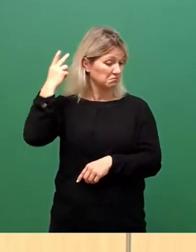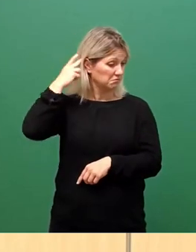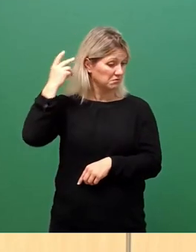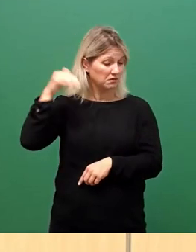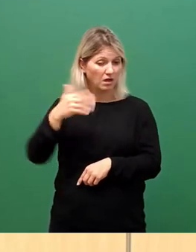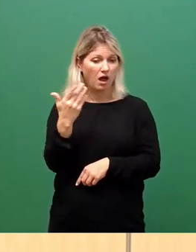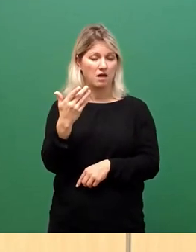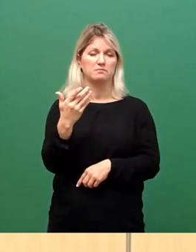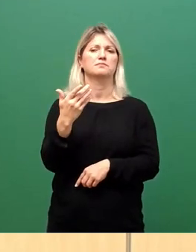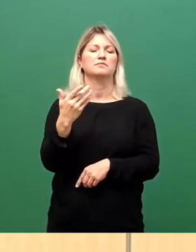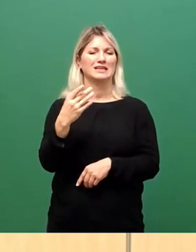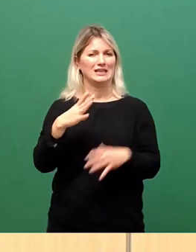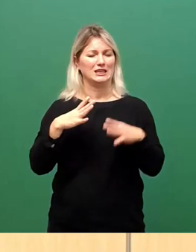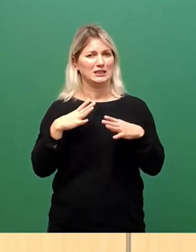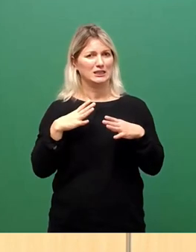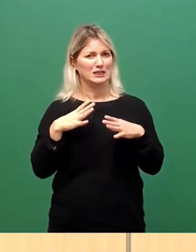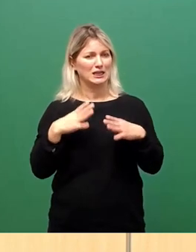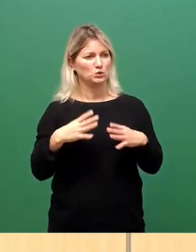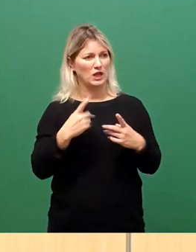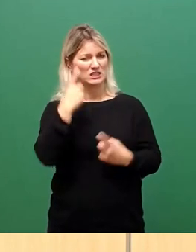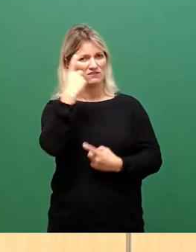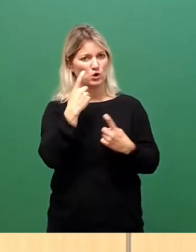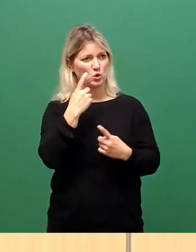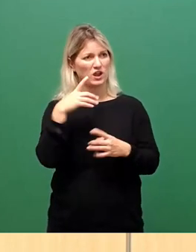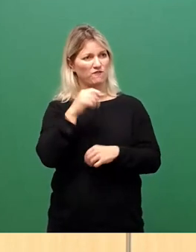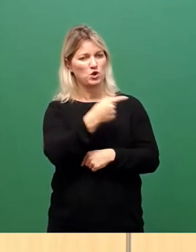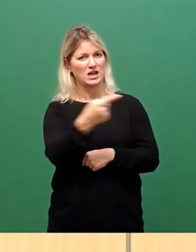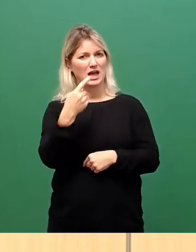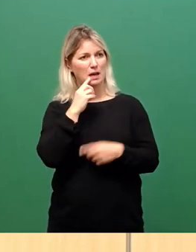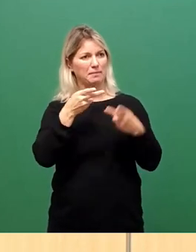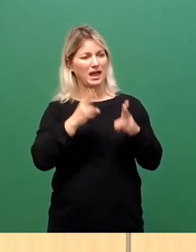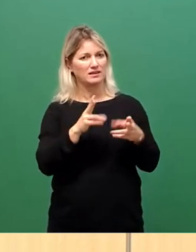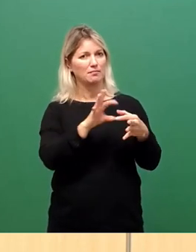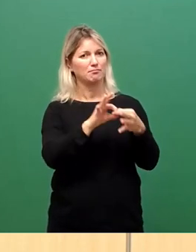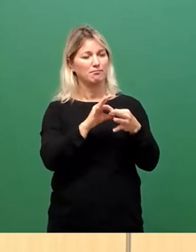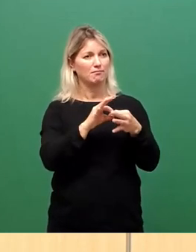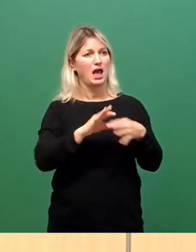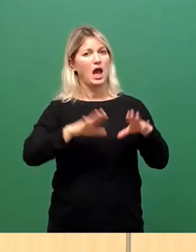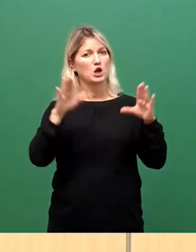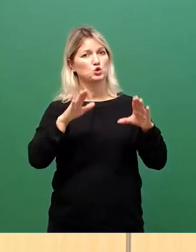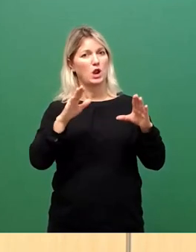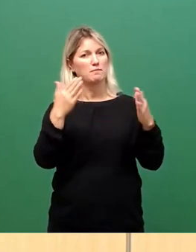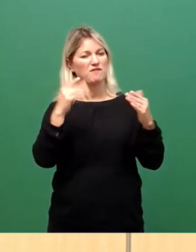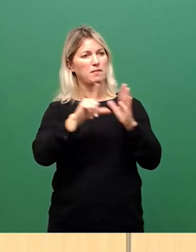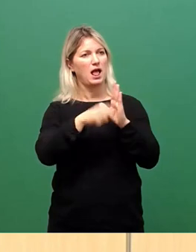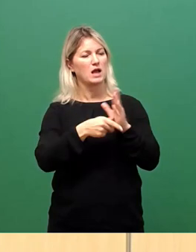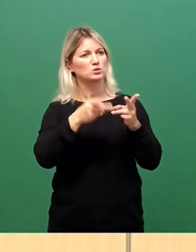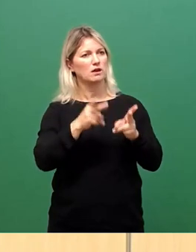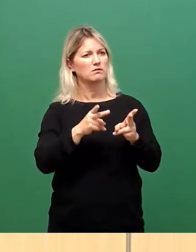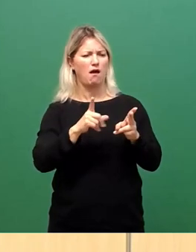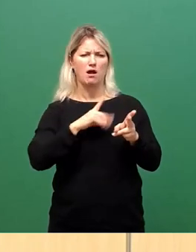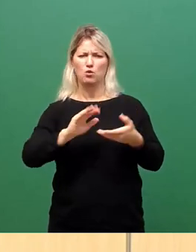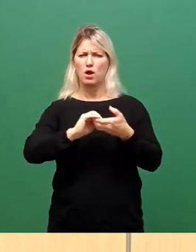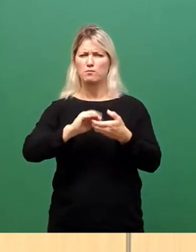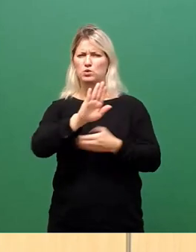Gesundheitsversorgung für die Berechtigten nach dem Asylbewerberleistungsgesetz doch eine Pflichtaufgabe der Kommune ist und außerdem